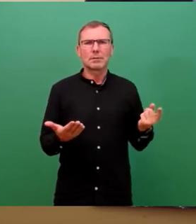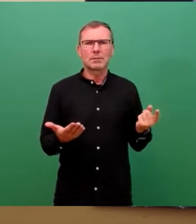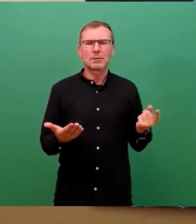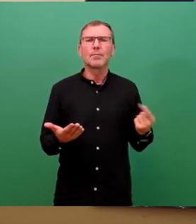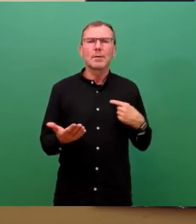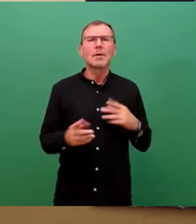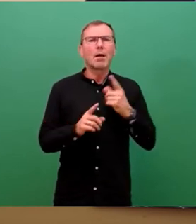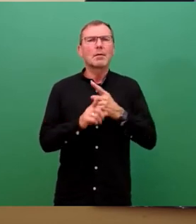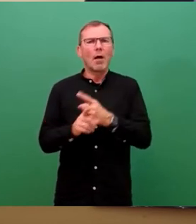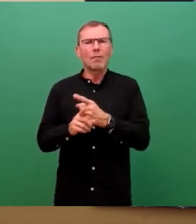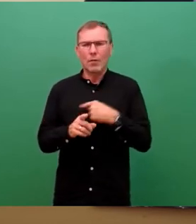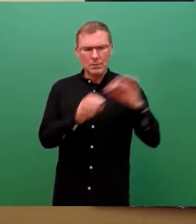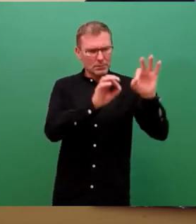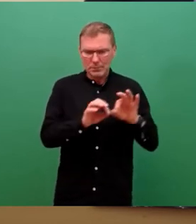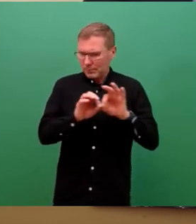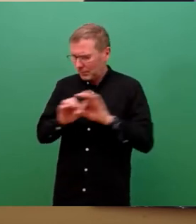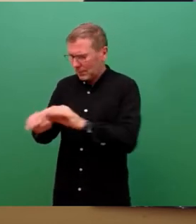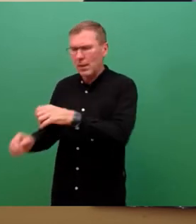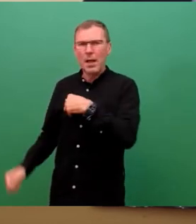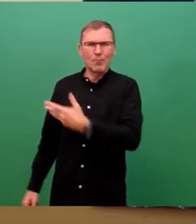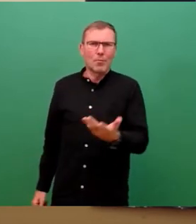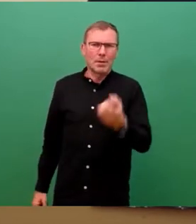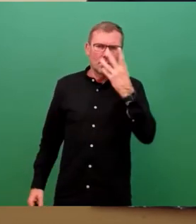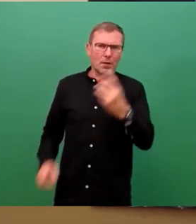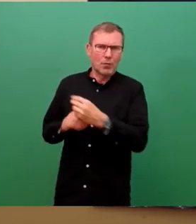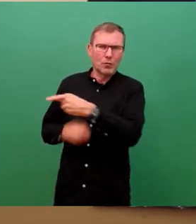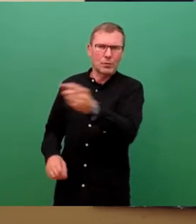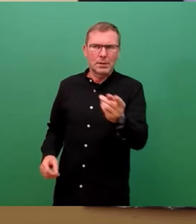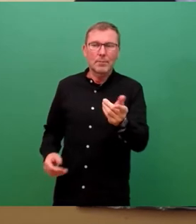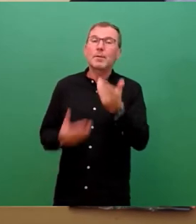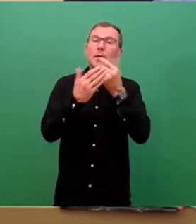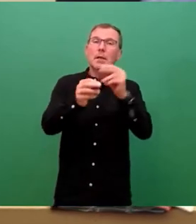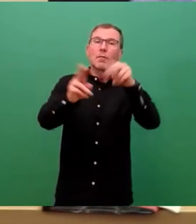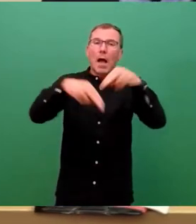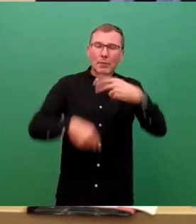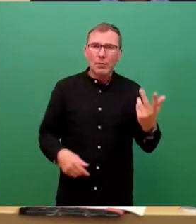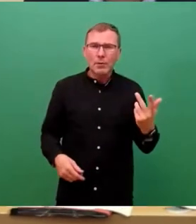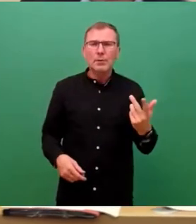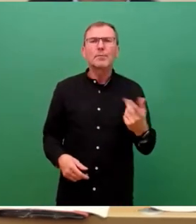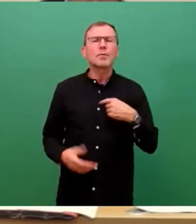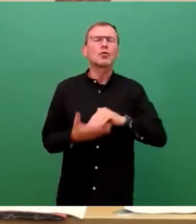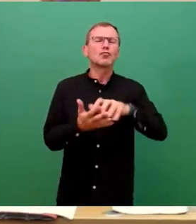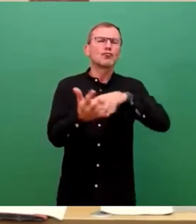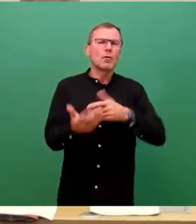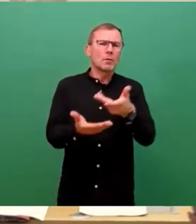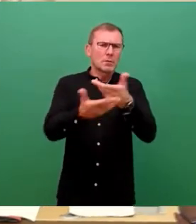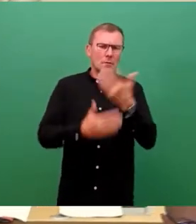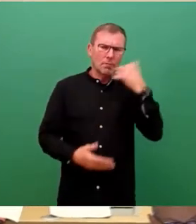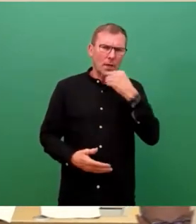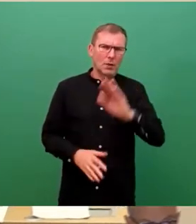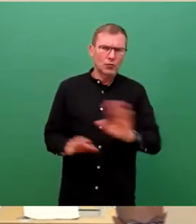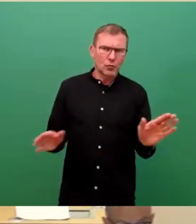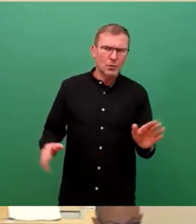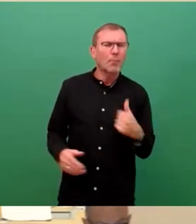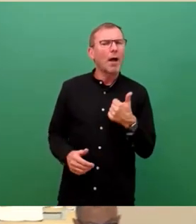Institution natürlich ein Problem. Herr Oberbürgermeister, ich danke Ihnen für die Antwort. Ich wäre interessiert an der schriftlichen Ausreichung und mir fehlte im